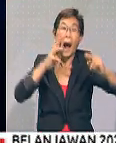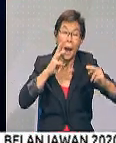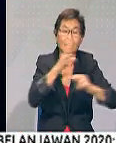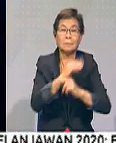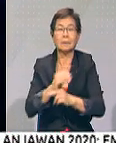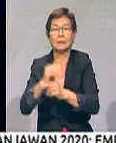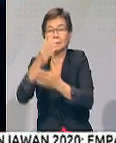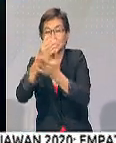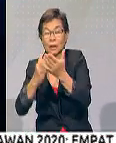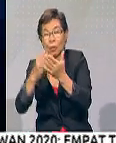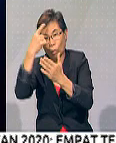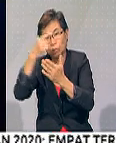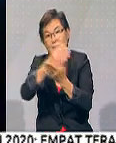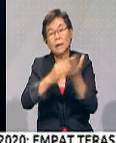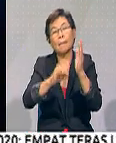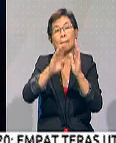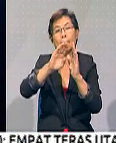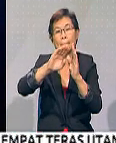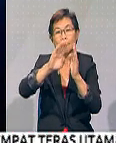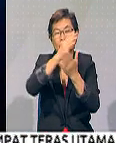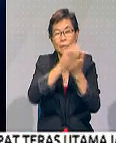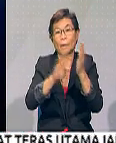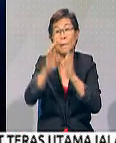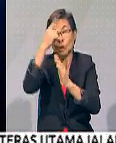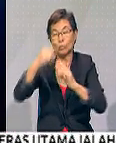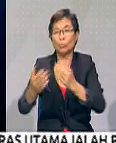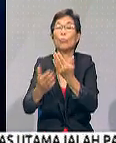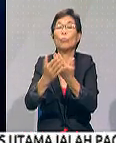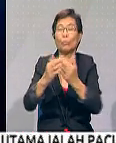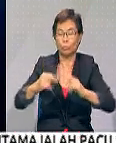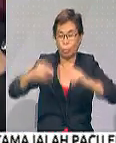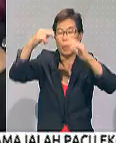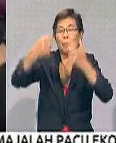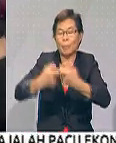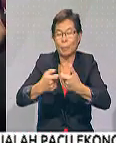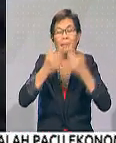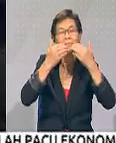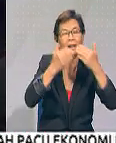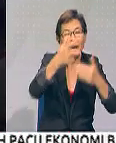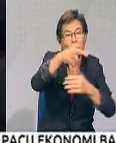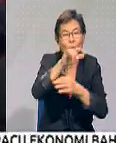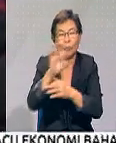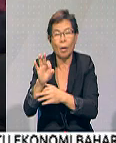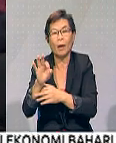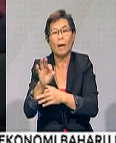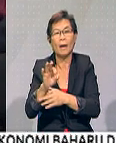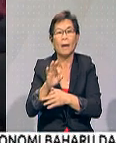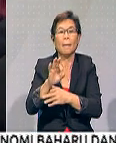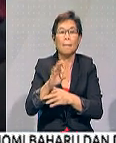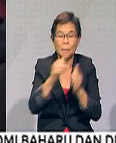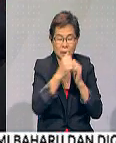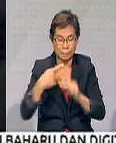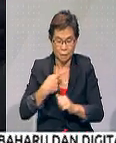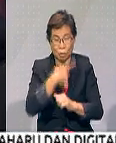setengah bilion untuk meningkatkan taraf kemudahan elektrik. Baik, terima kasih Prof. Madia Michael Tinggi bersama dengan kita hari ini